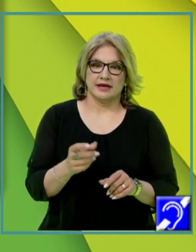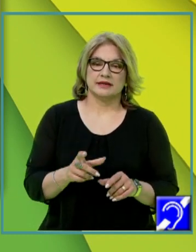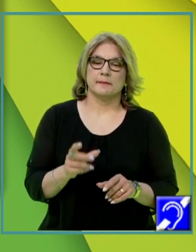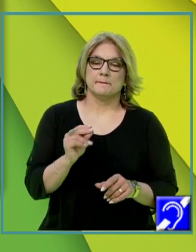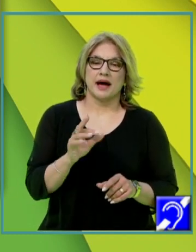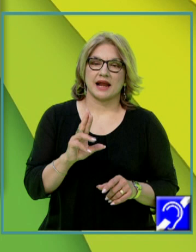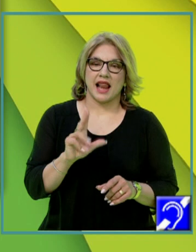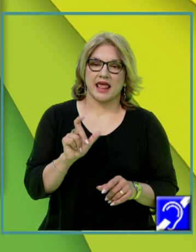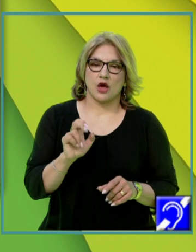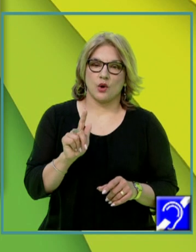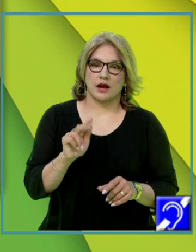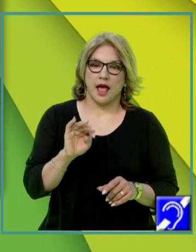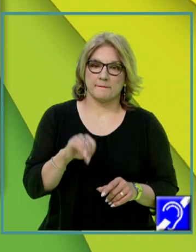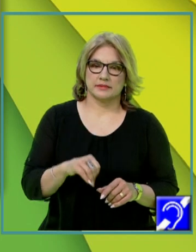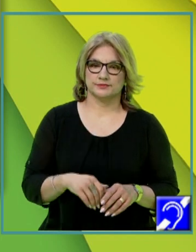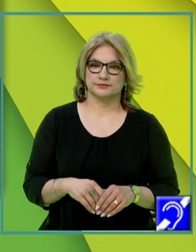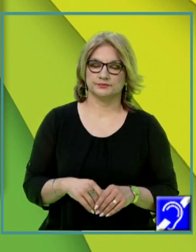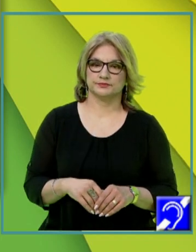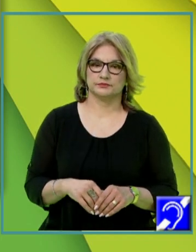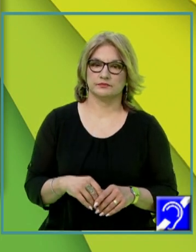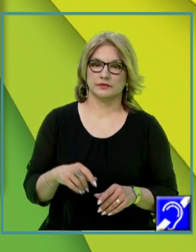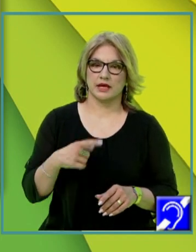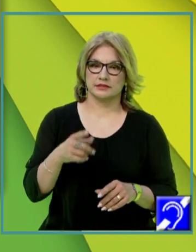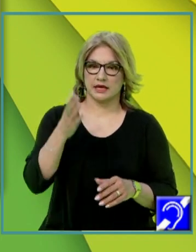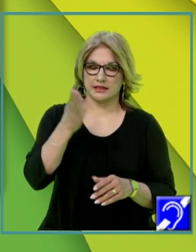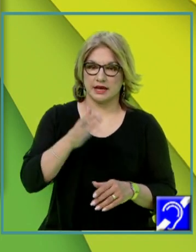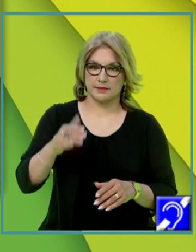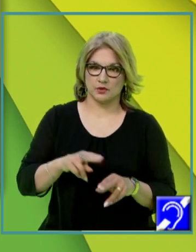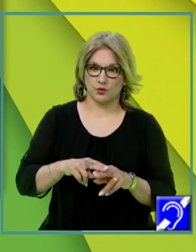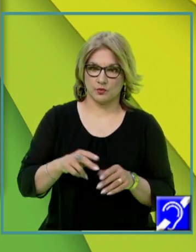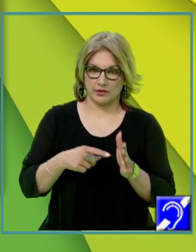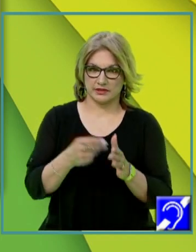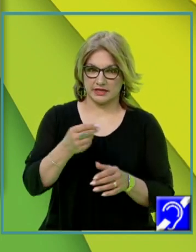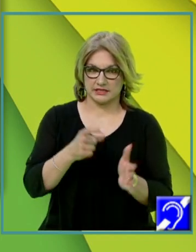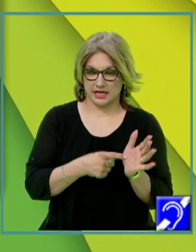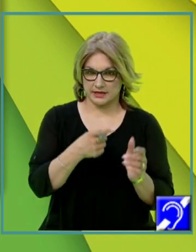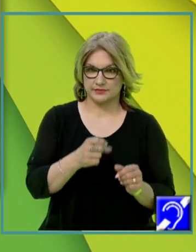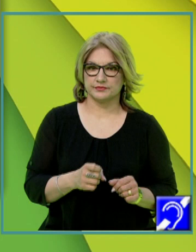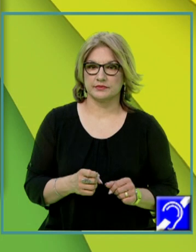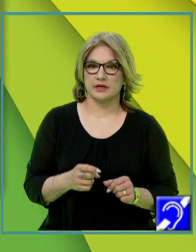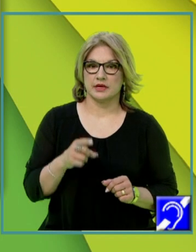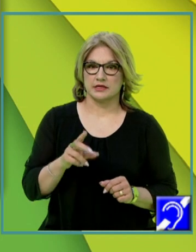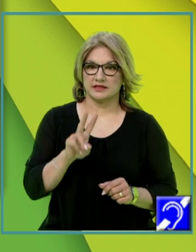paraleleogram. Acestea sunt muchile laterale. Deci aici este